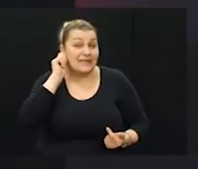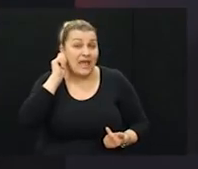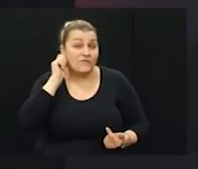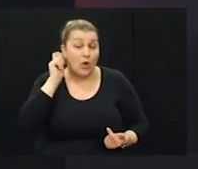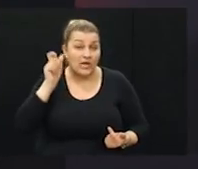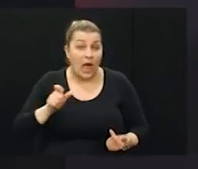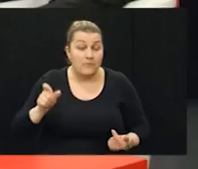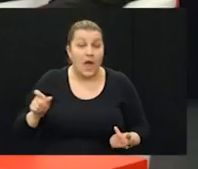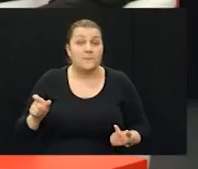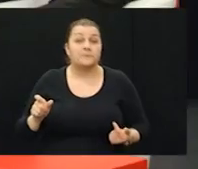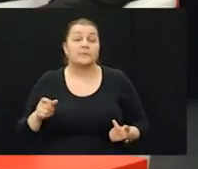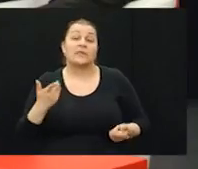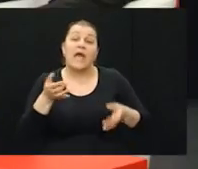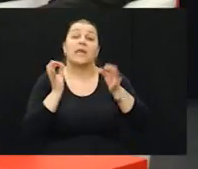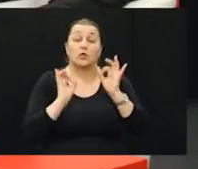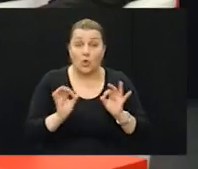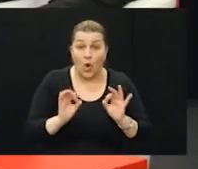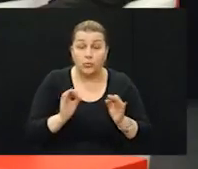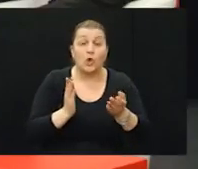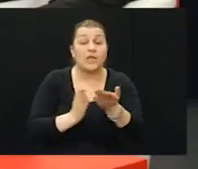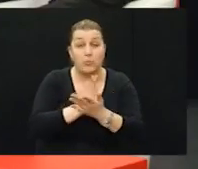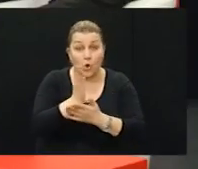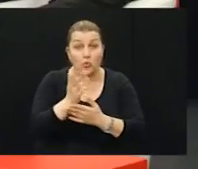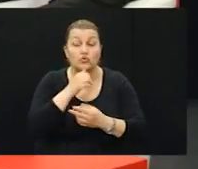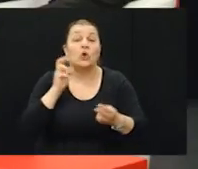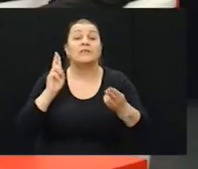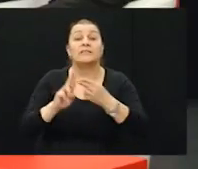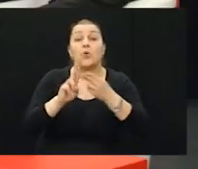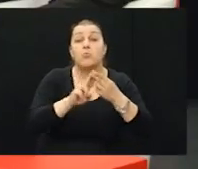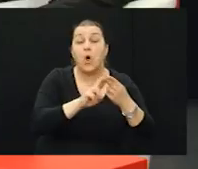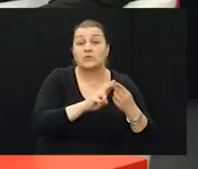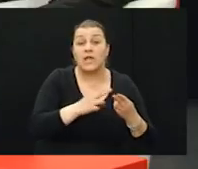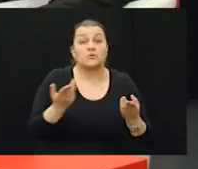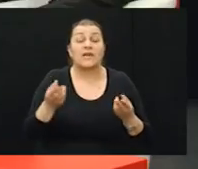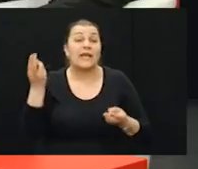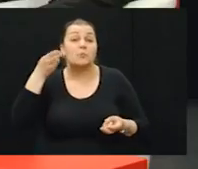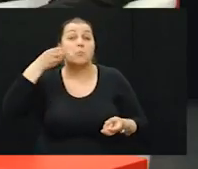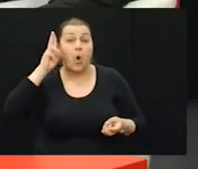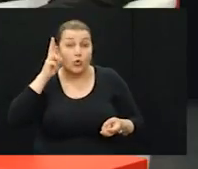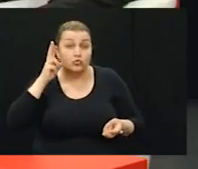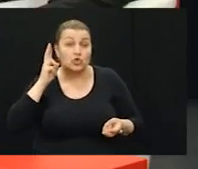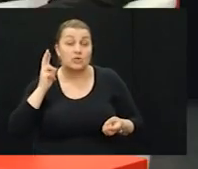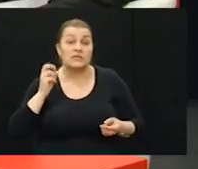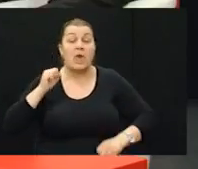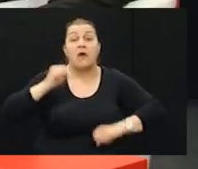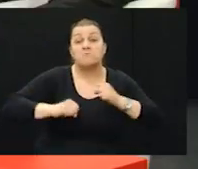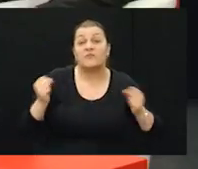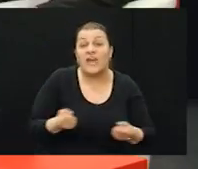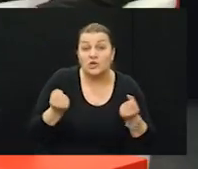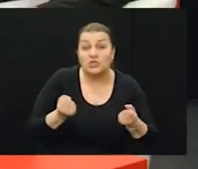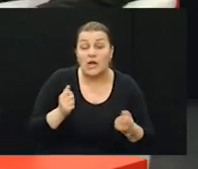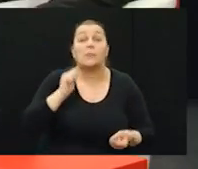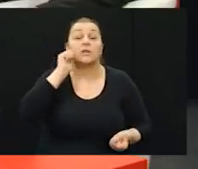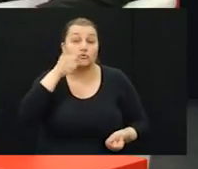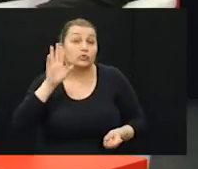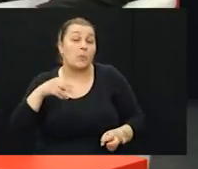spolnoj jednakosti, da je dobro da prođu, se upoznaju sa određenim mogućnostima, dještinama i da